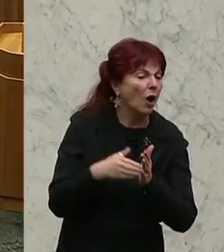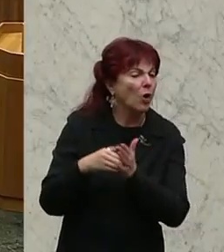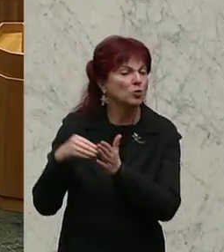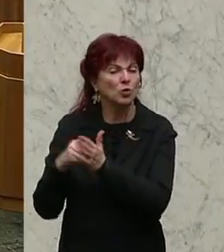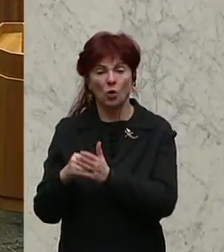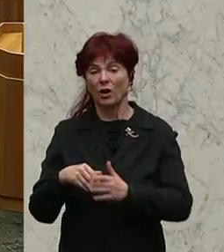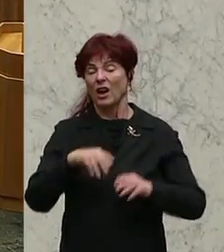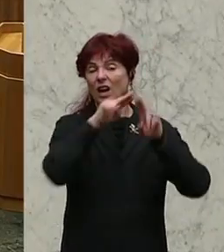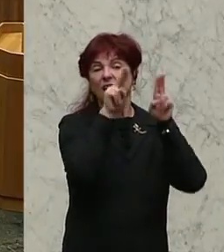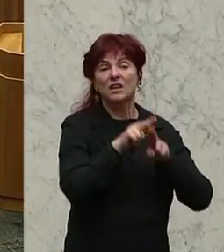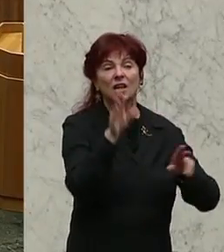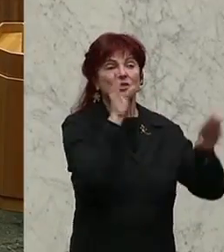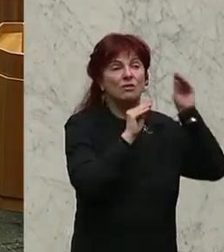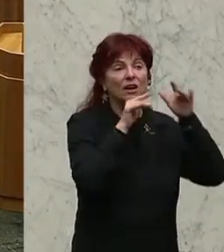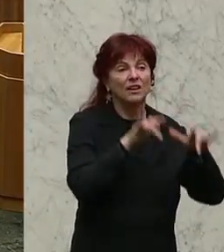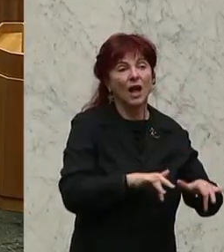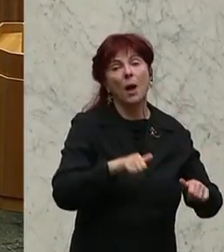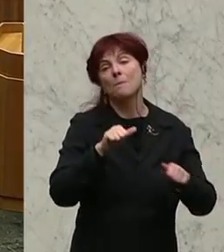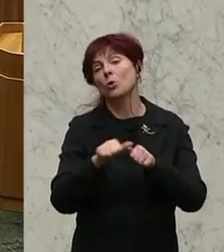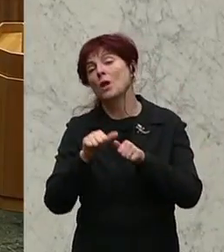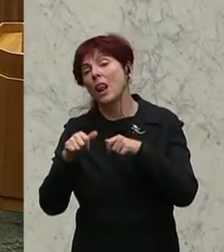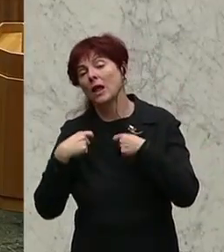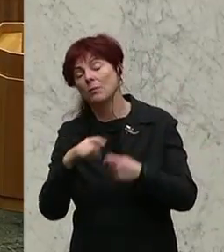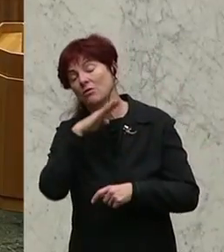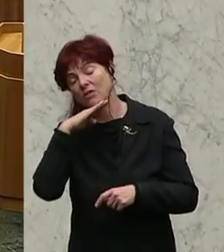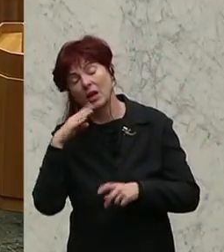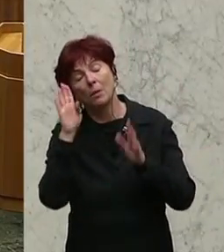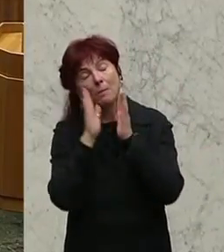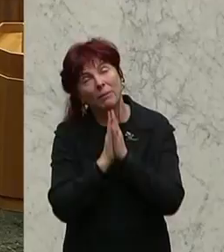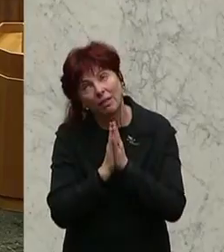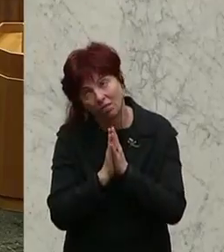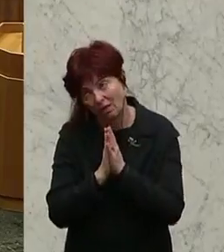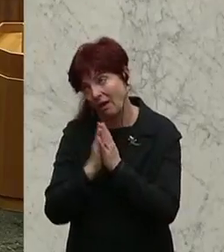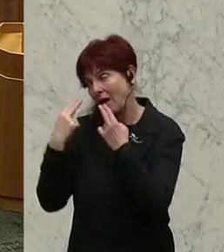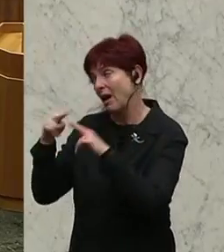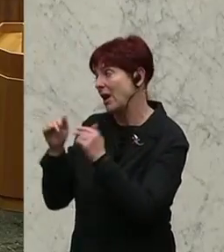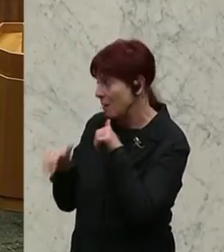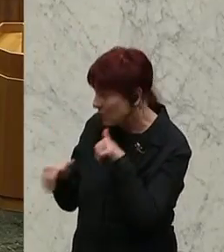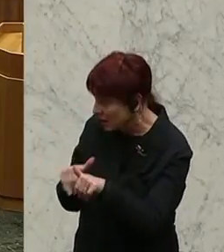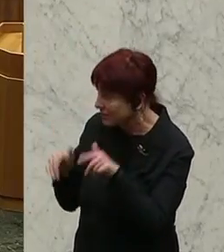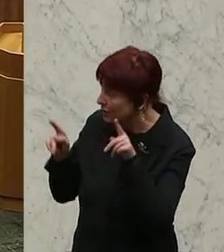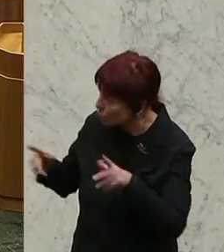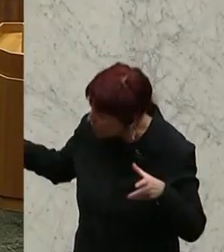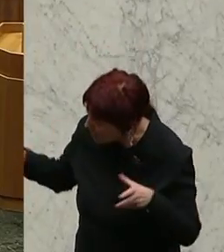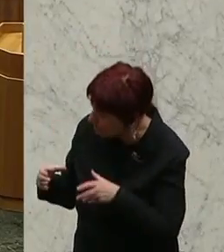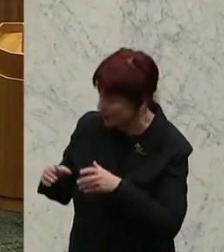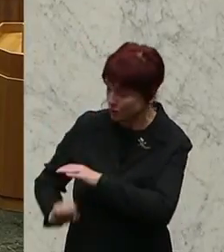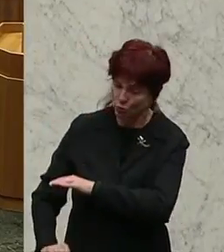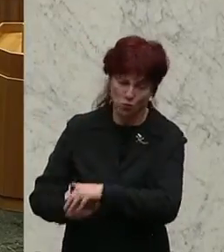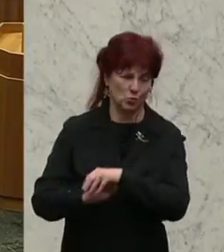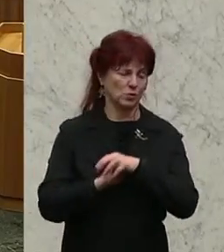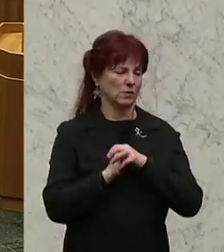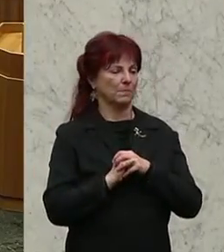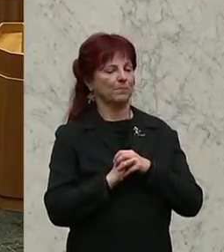Erfahrungen und wir sollten also hier nicht länger nachziehen. Daher meine große Bitte an Sie, Justizminister, hier das gemeinsam mit uns allen zu unterstützen.